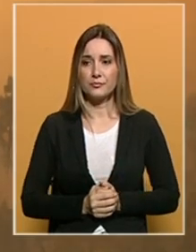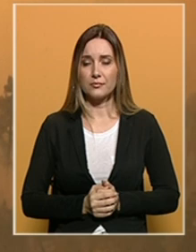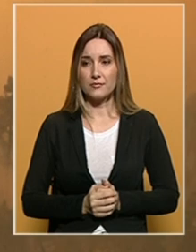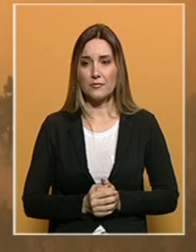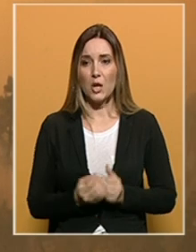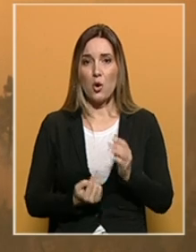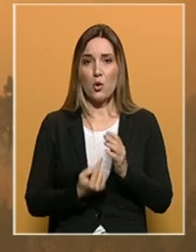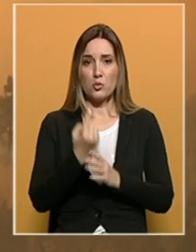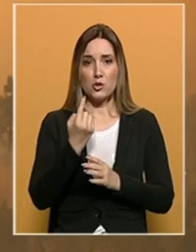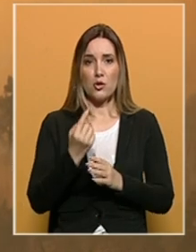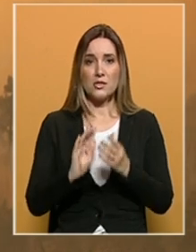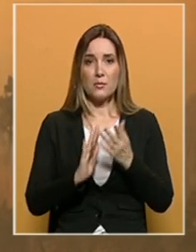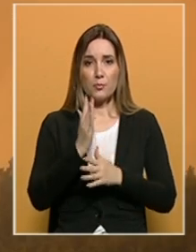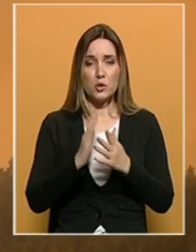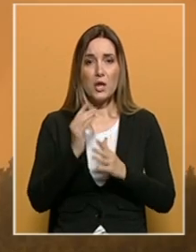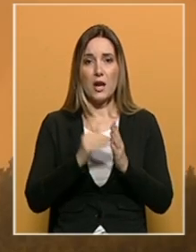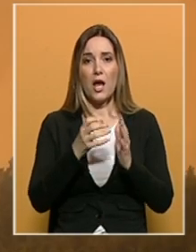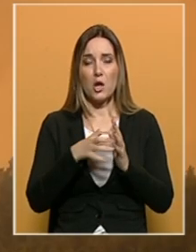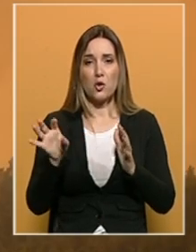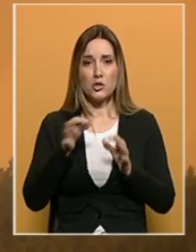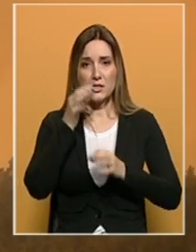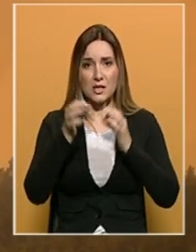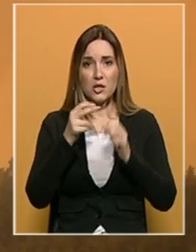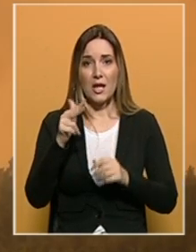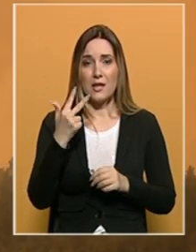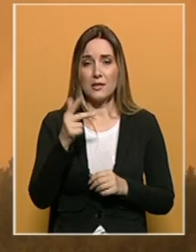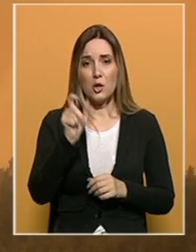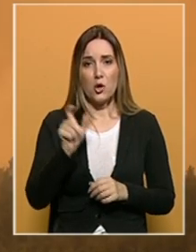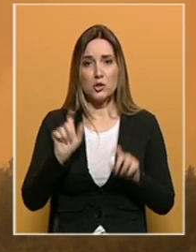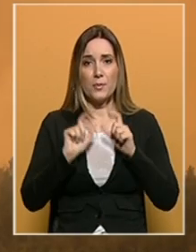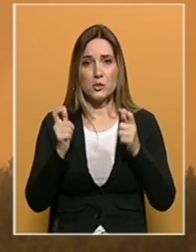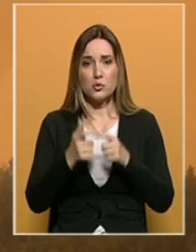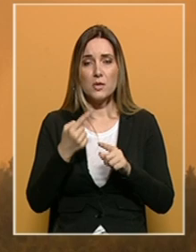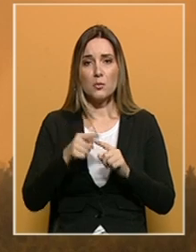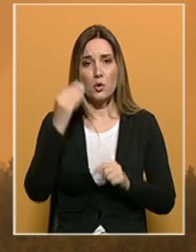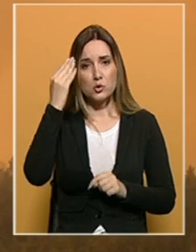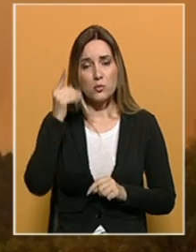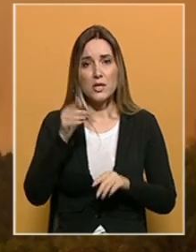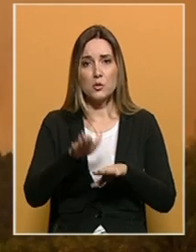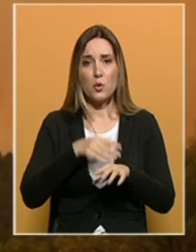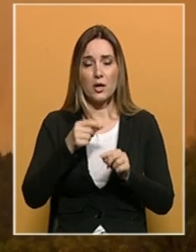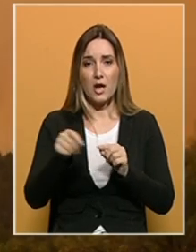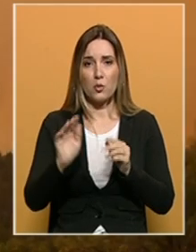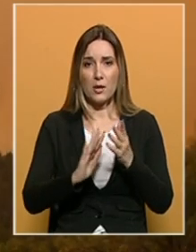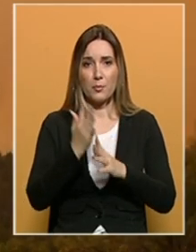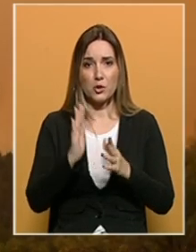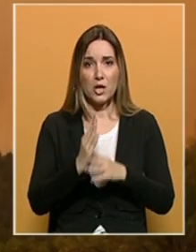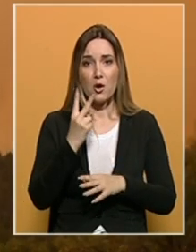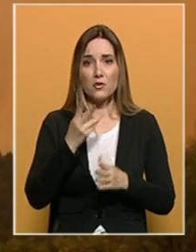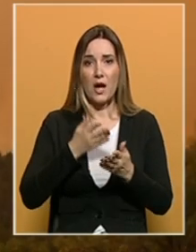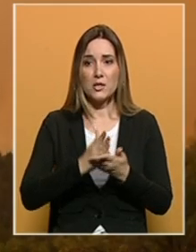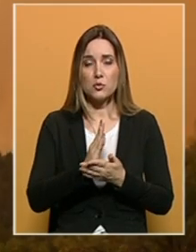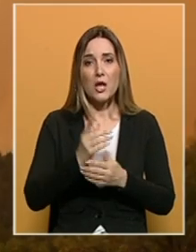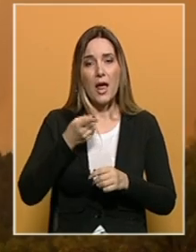Uzroci požara još se istražuju. Tri osobe su u prethodnih dana uhapšene zbog sumnje da su pokrenule požar. U dva slučaja